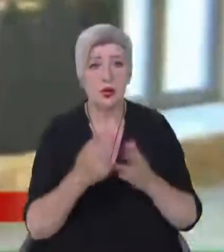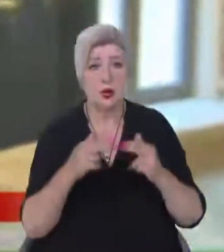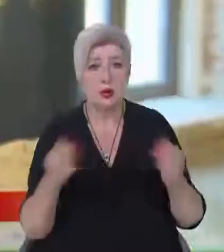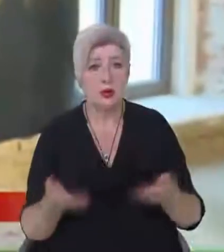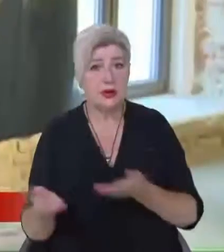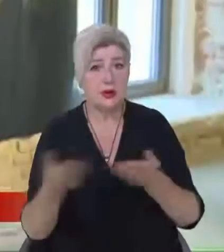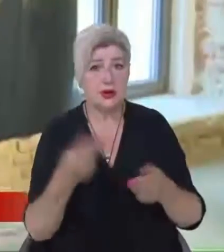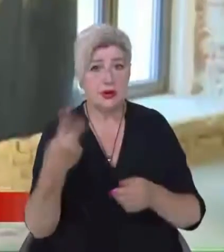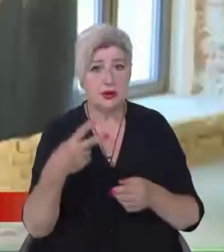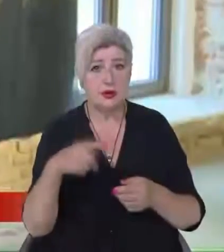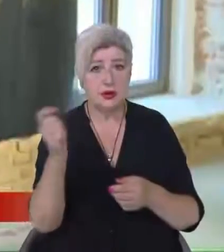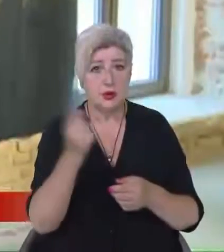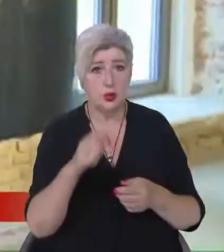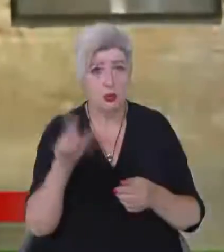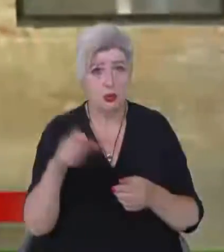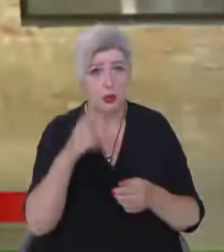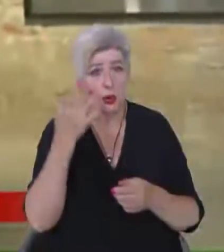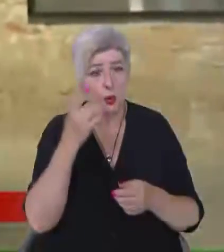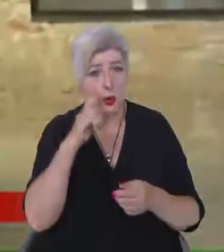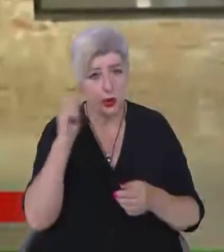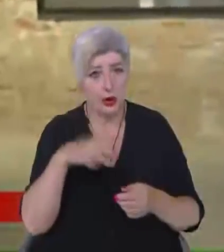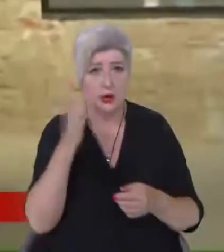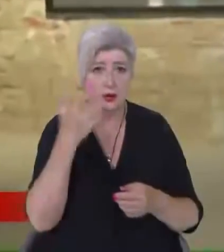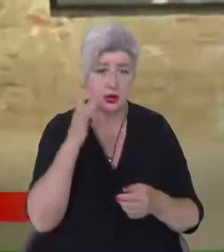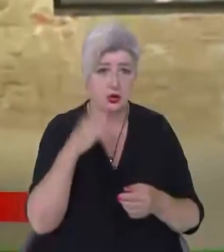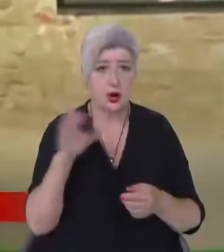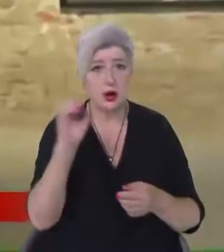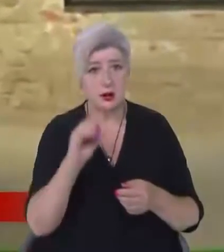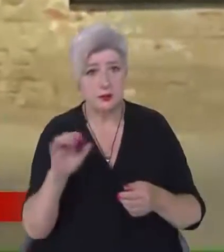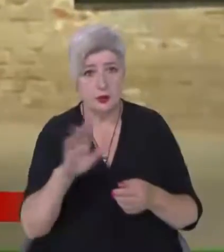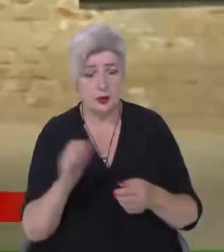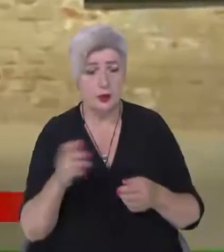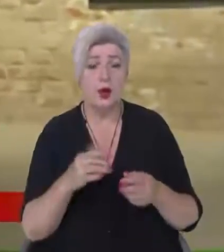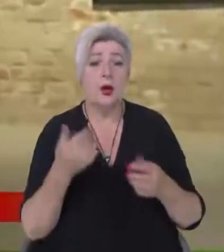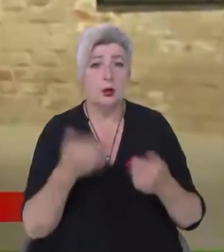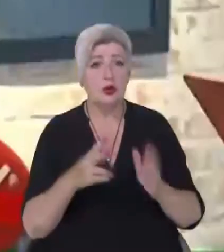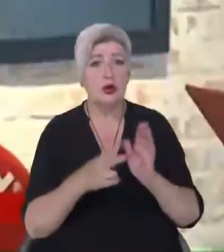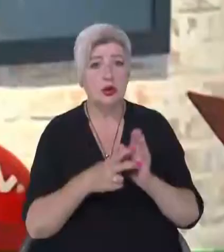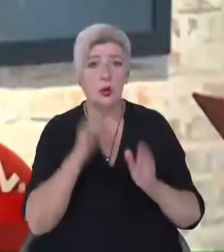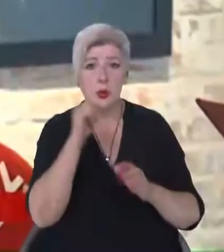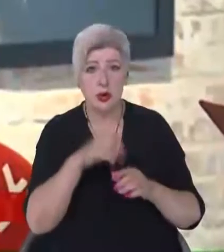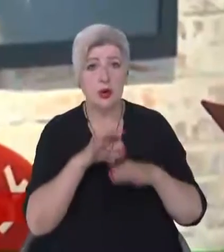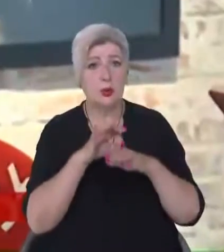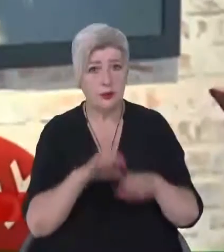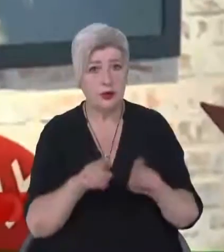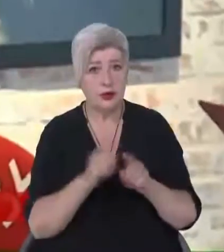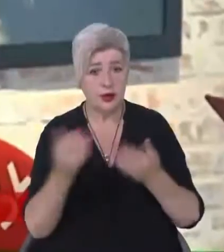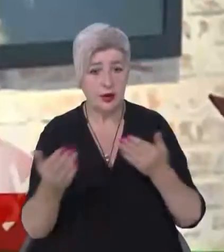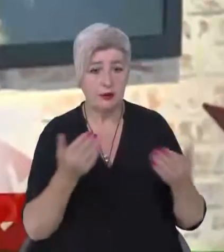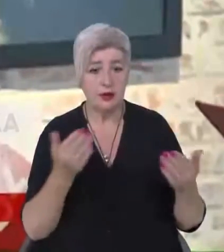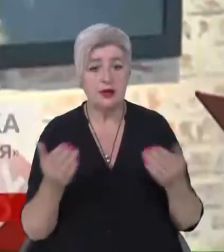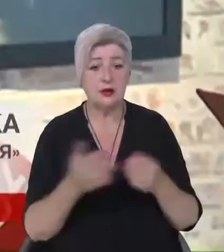художників з України, США та Європи. Фестиваль проходить у місті 7-й рік поспіль. Цілих 10